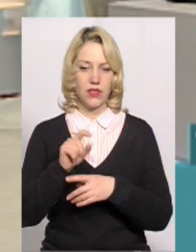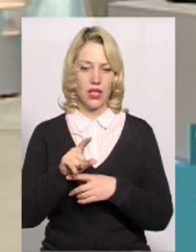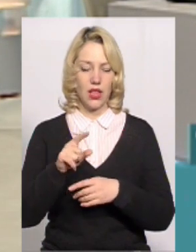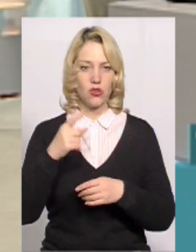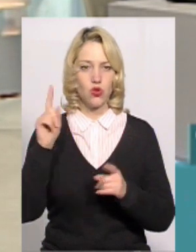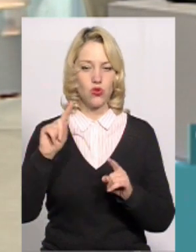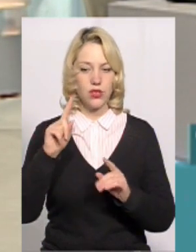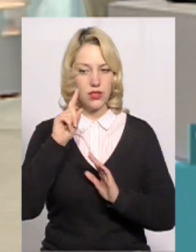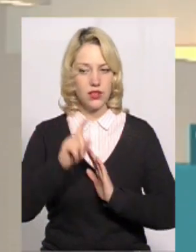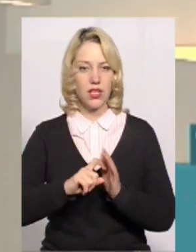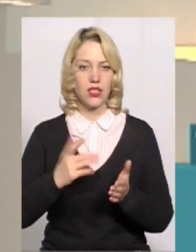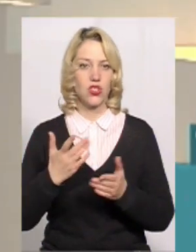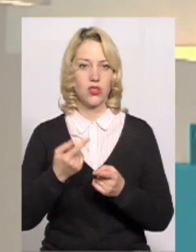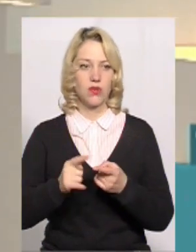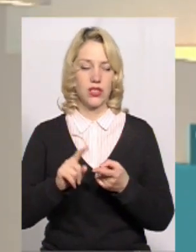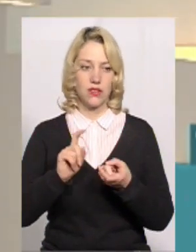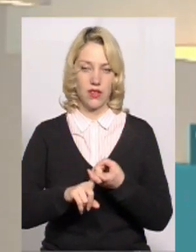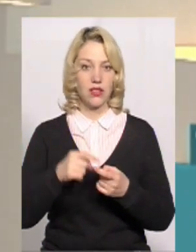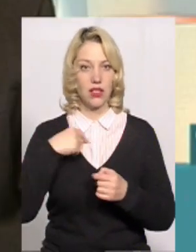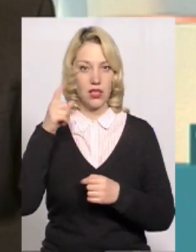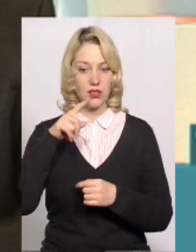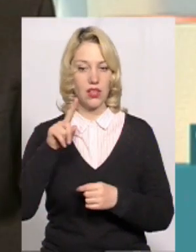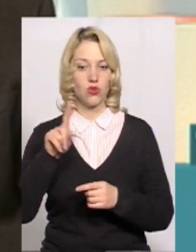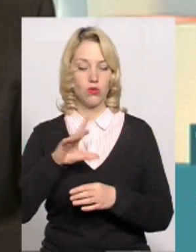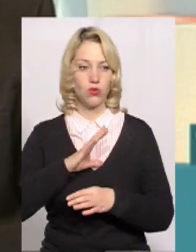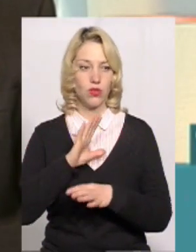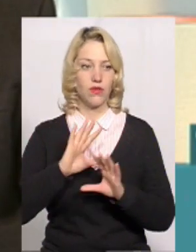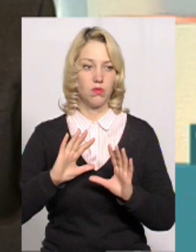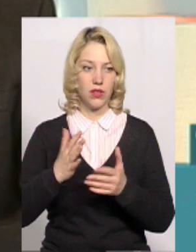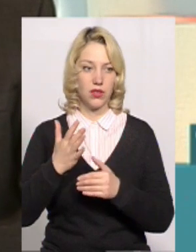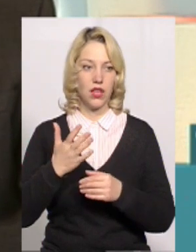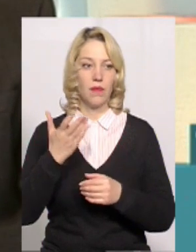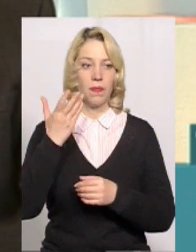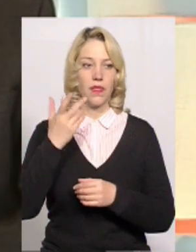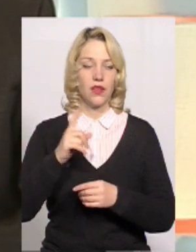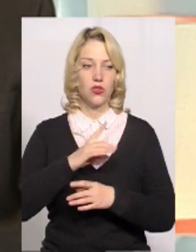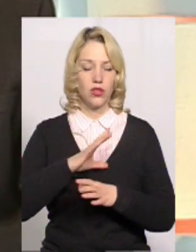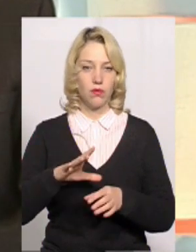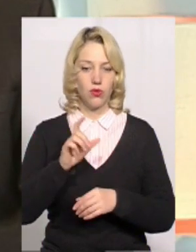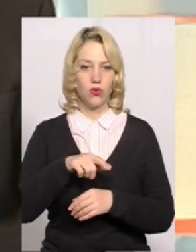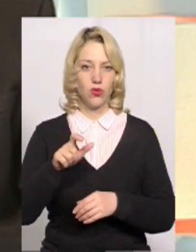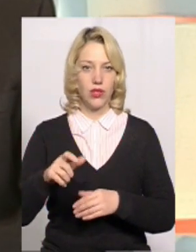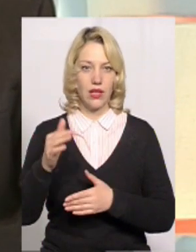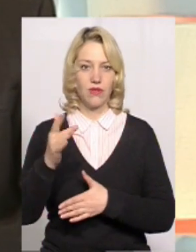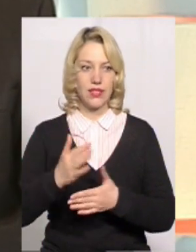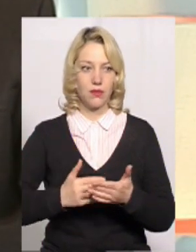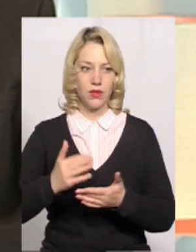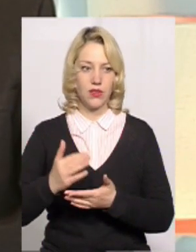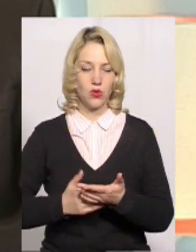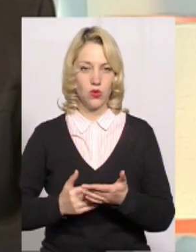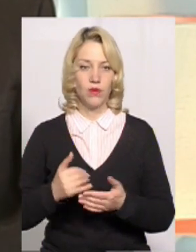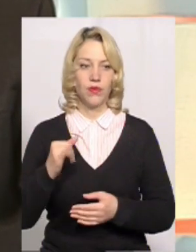таки дізнатися, з чим це зв'язано. Я знаю, що були випадки такі, що не було людей в списку.